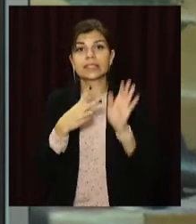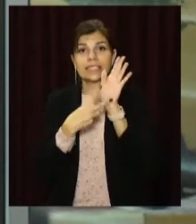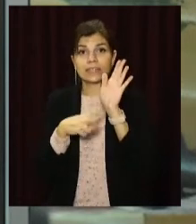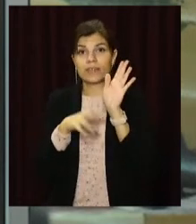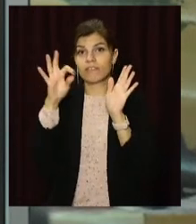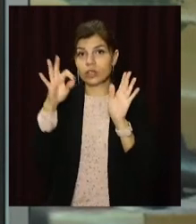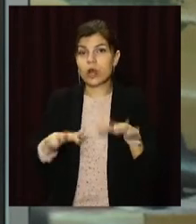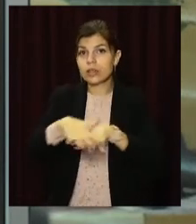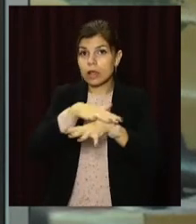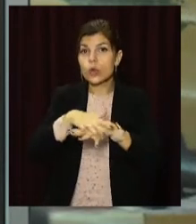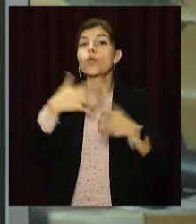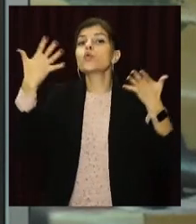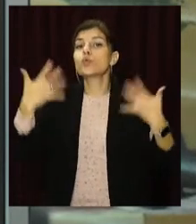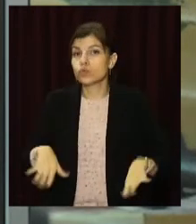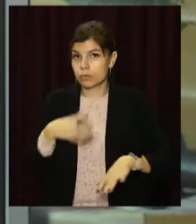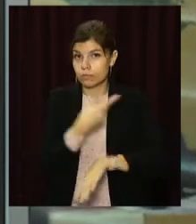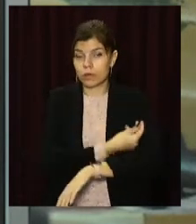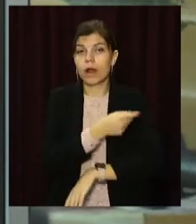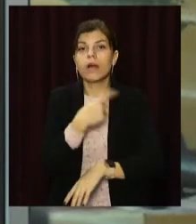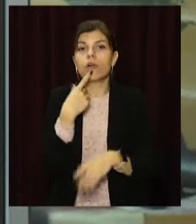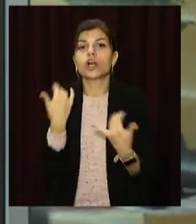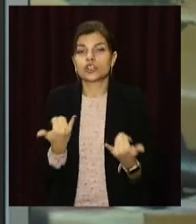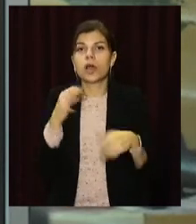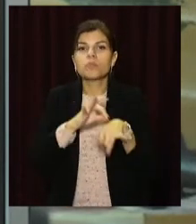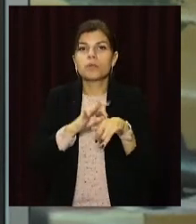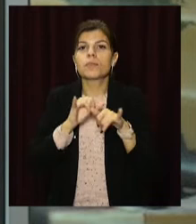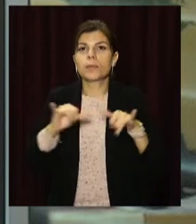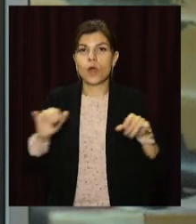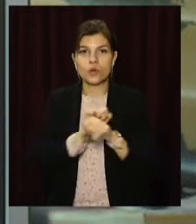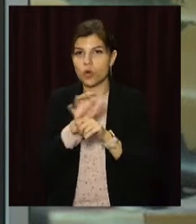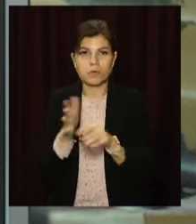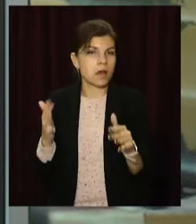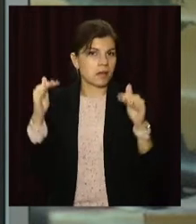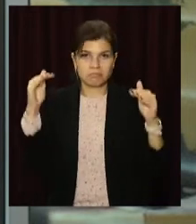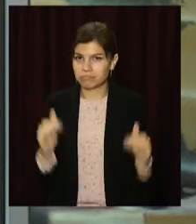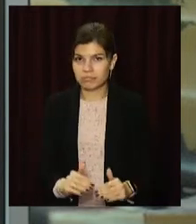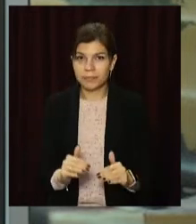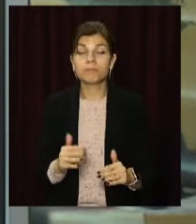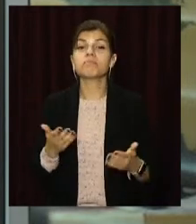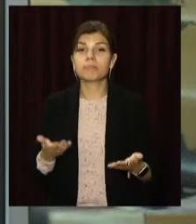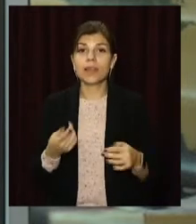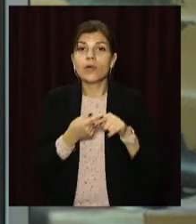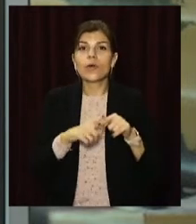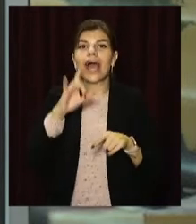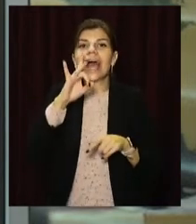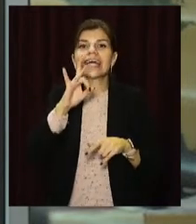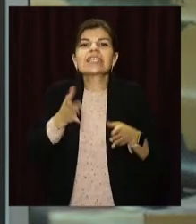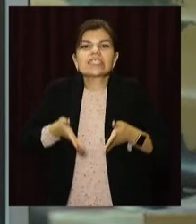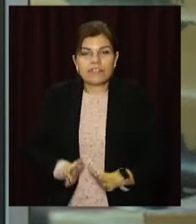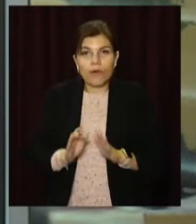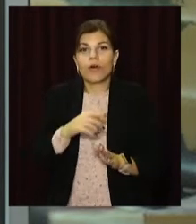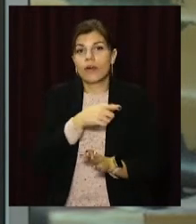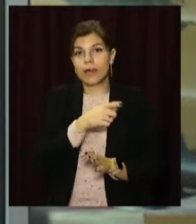% населення. Це мінімізує темпи розповсюдження хвороби, констатують лікарі. Тож на Різдво в Україні планують